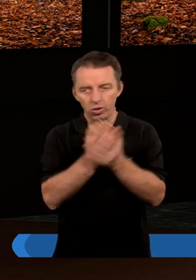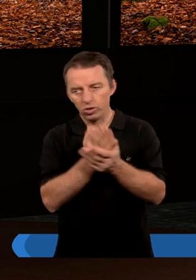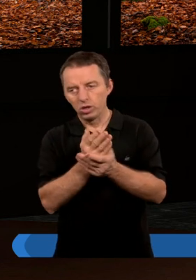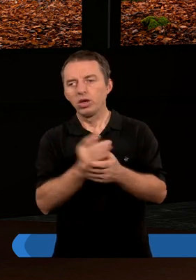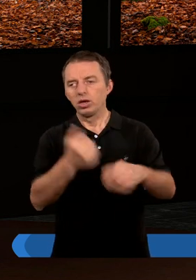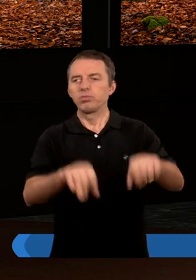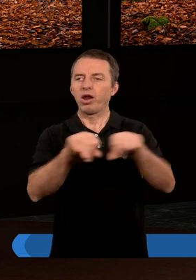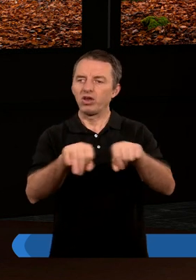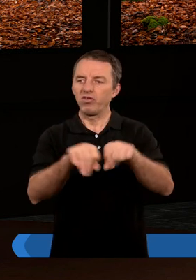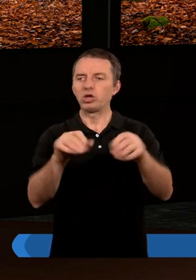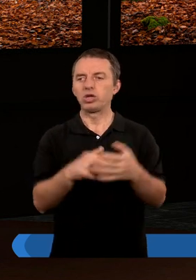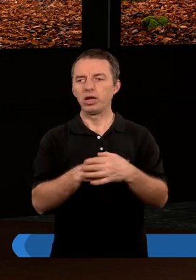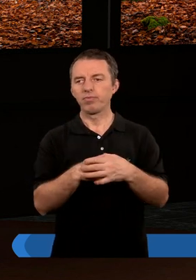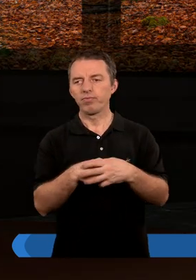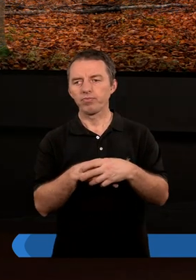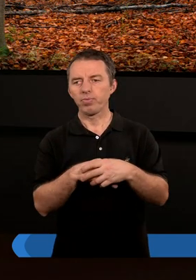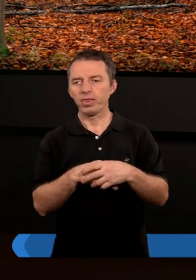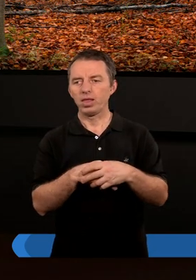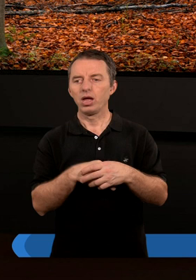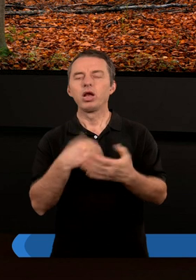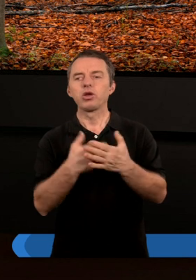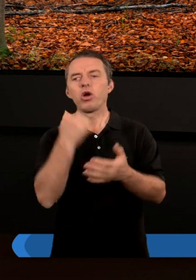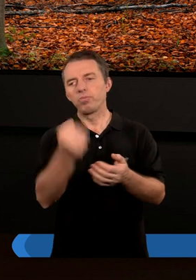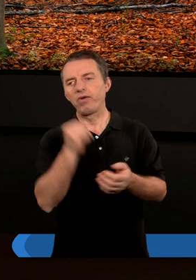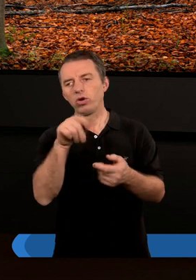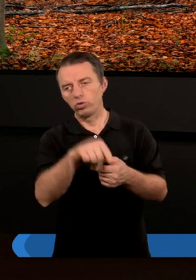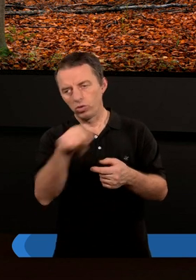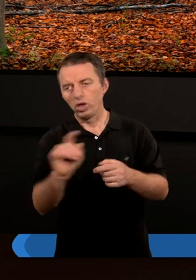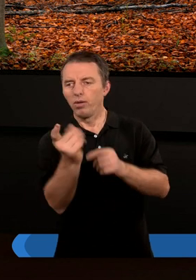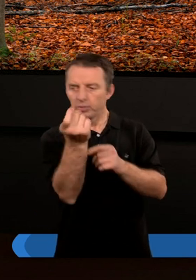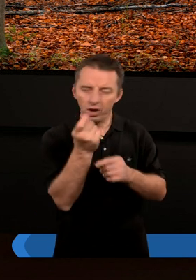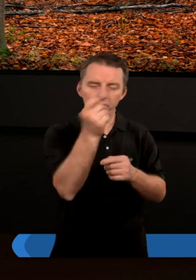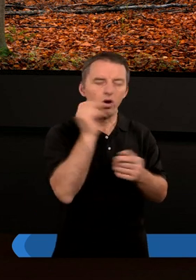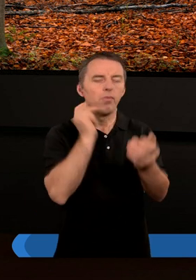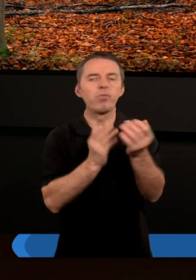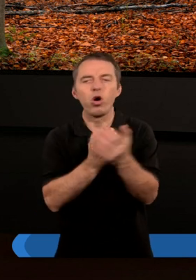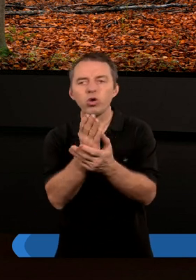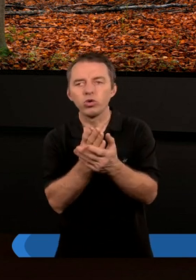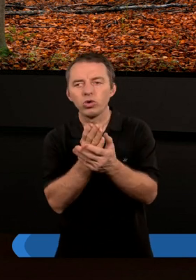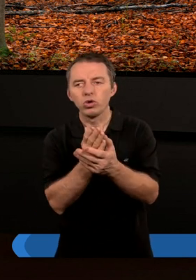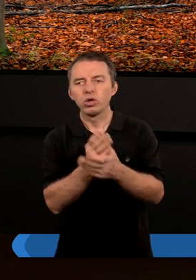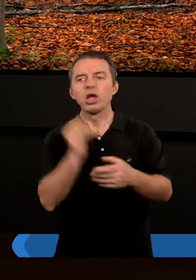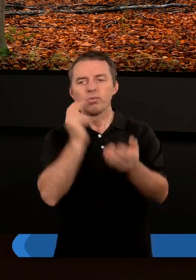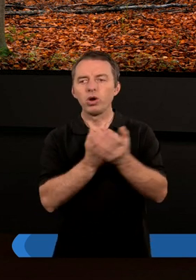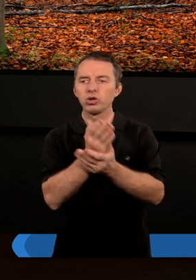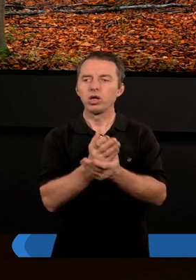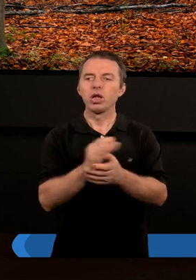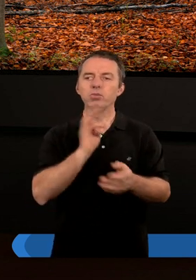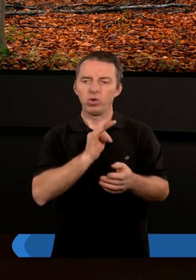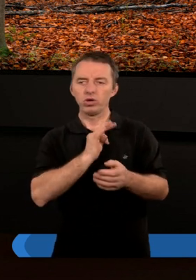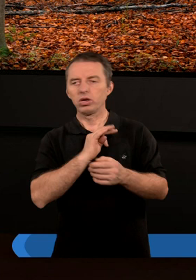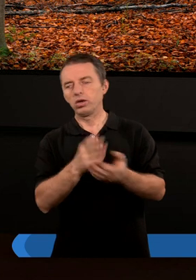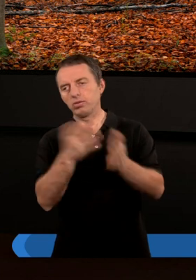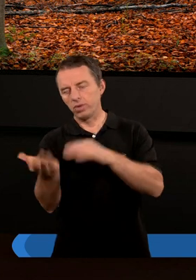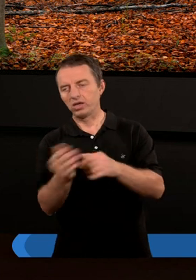posłuszeństwa ku sprawiedliwości? Dlaczego Paweł tutaj przywołuje posłuszeństwo? Czy łaska i posłuszeństwo